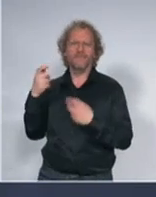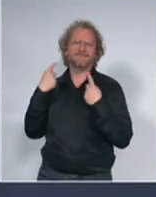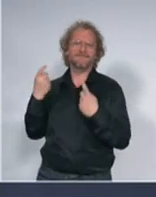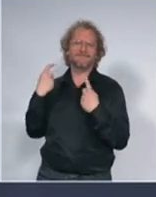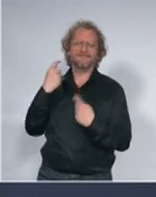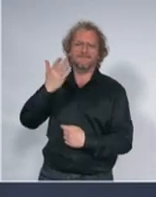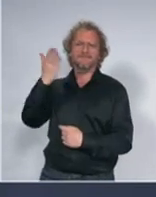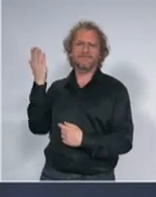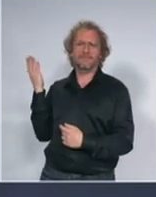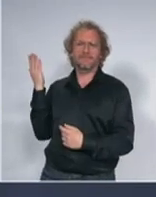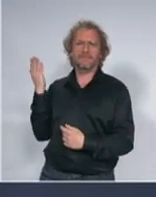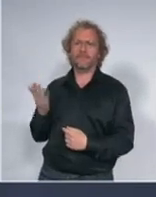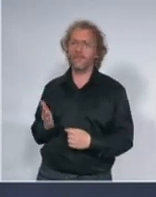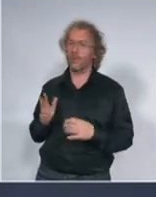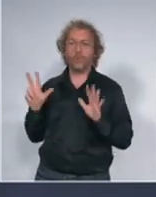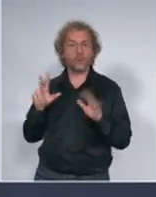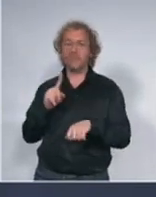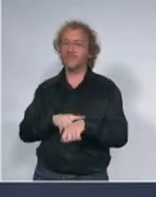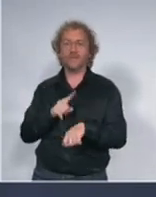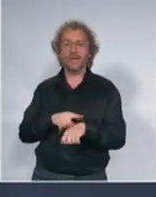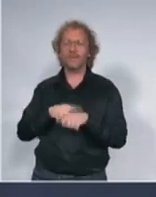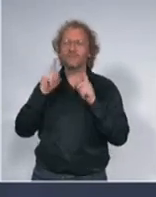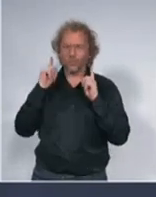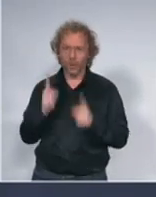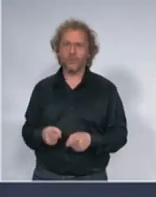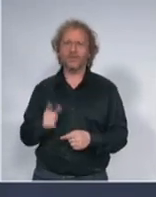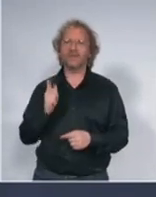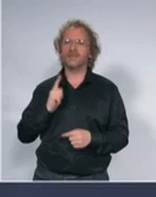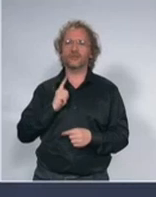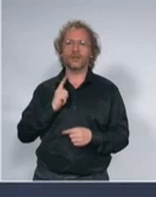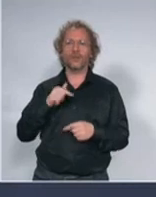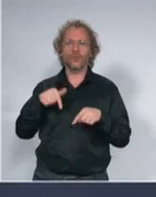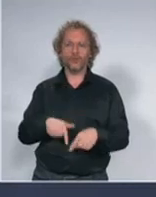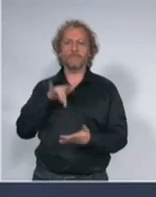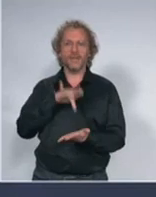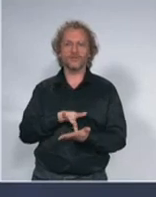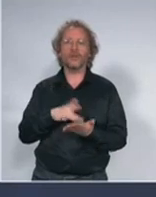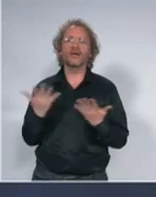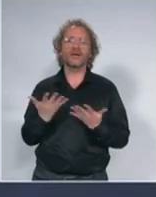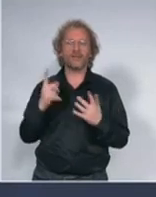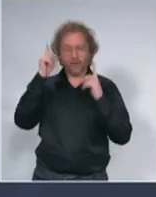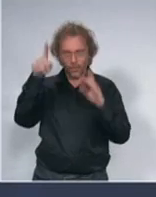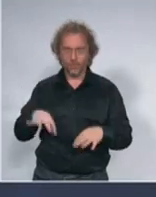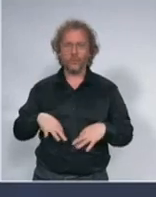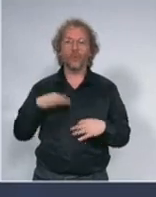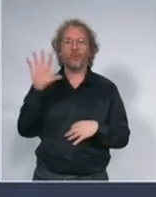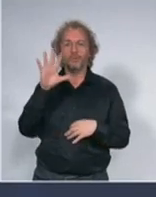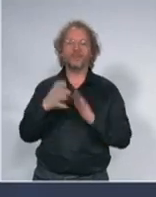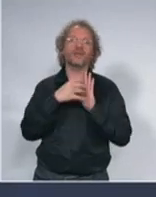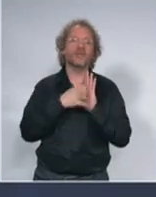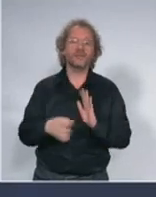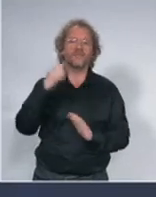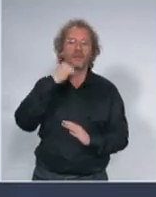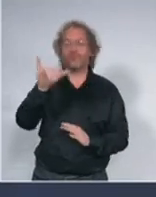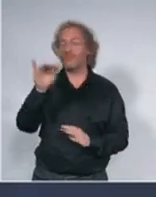časova stanete tu i desite sačekate pet ujutru pa onda nastavite vaše putovanje naravno mi ćemo od